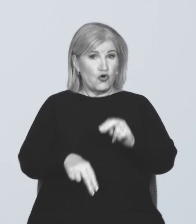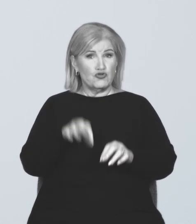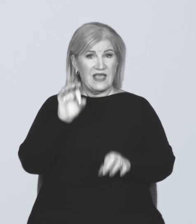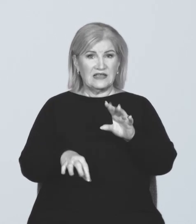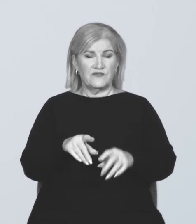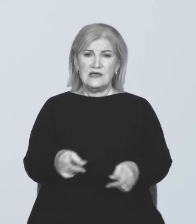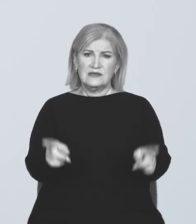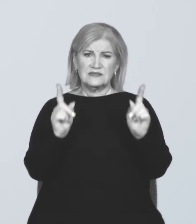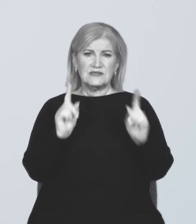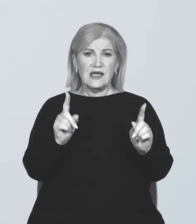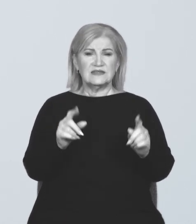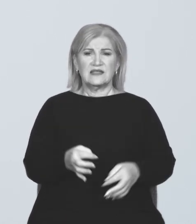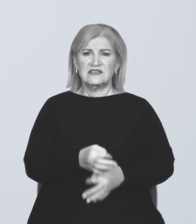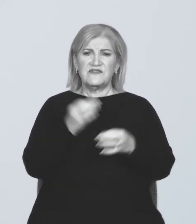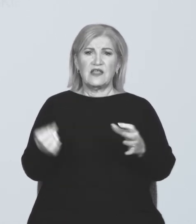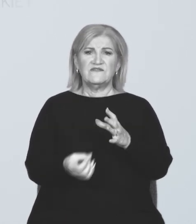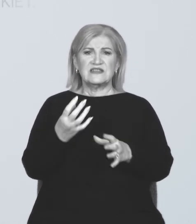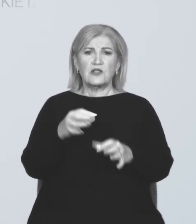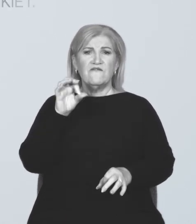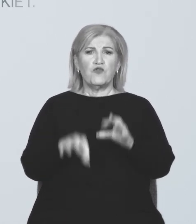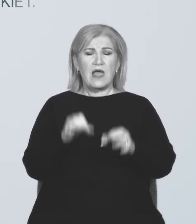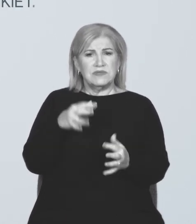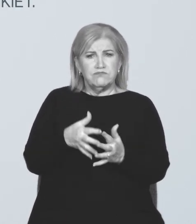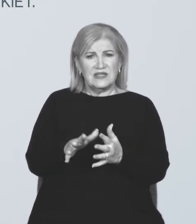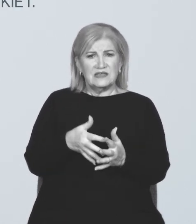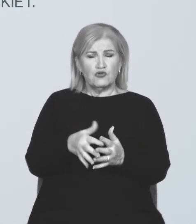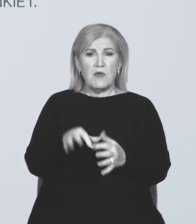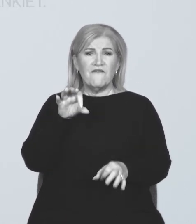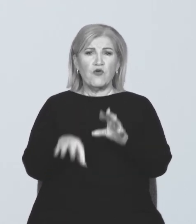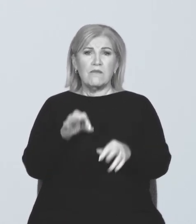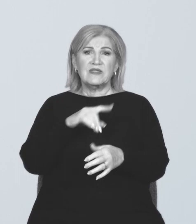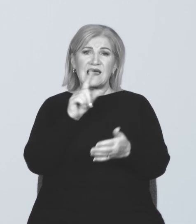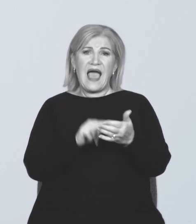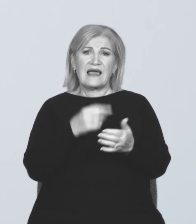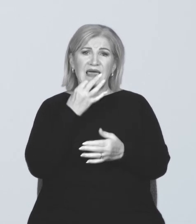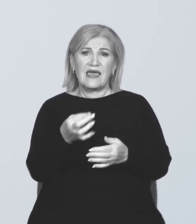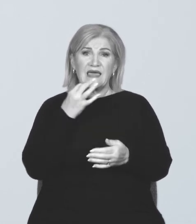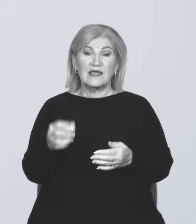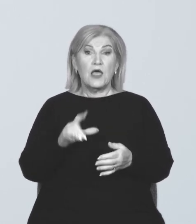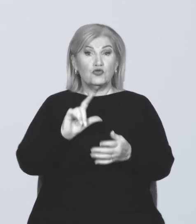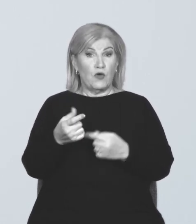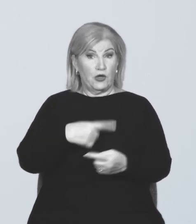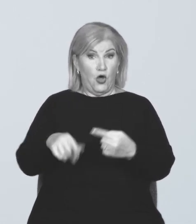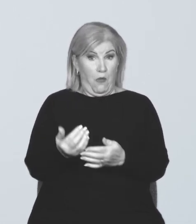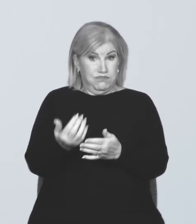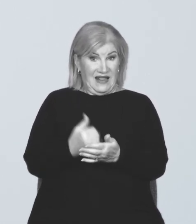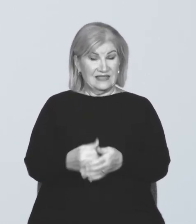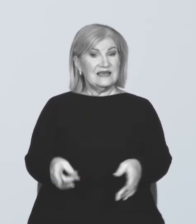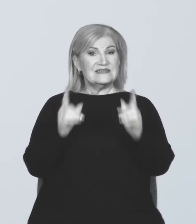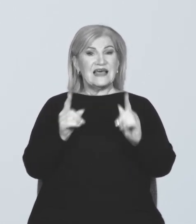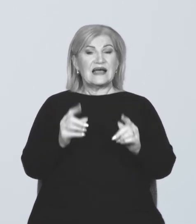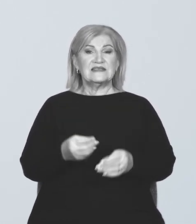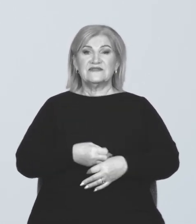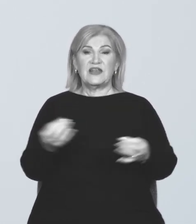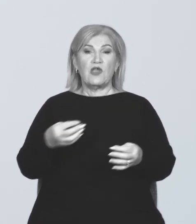zakázané zverejňovať výsledky volebných prieskumov a volebných ankiet. Pred druhým kolom volieb prezidenta je zakázané